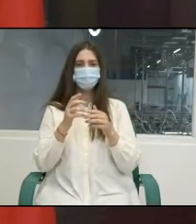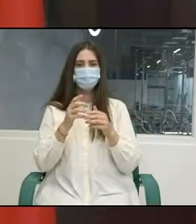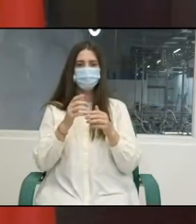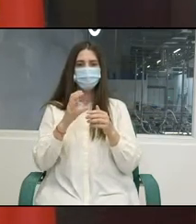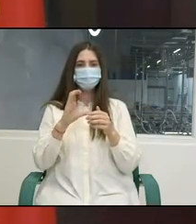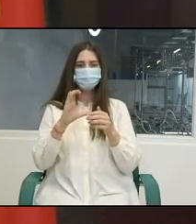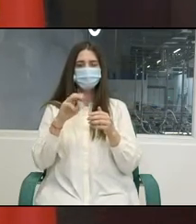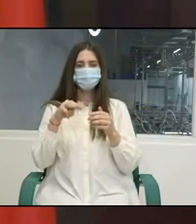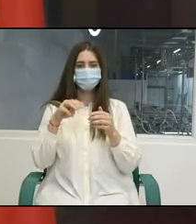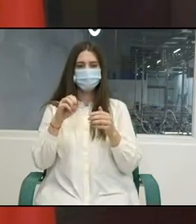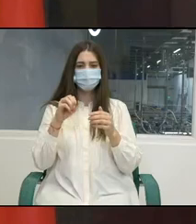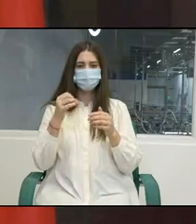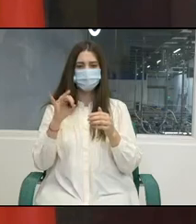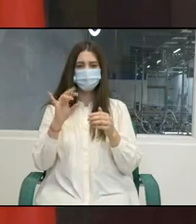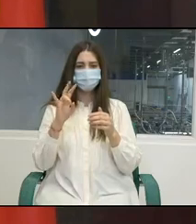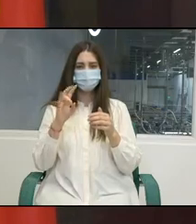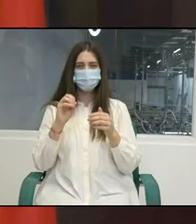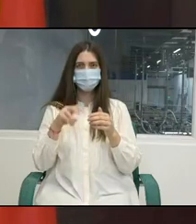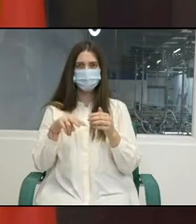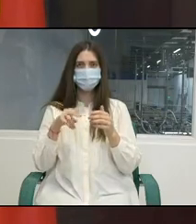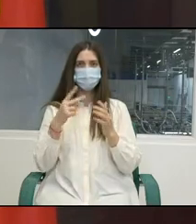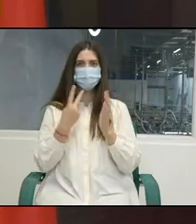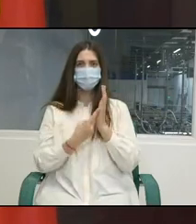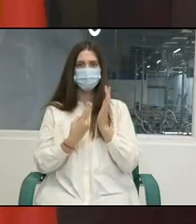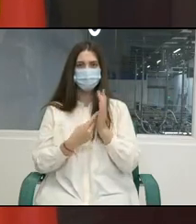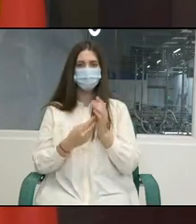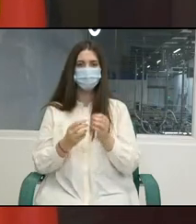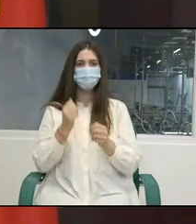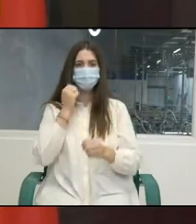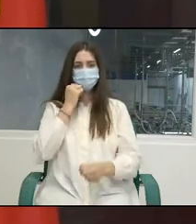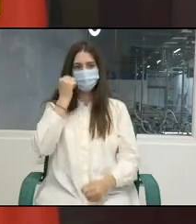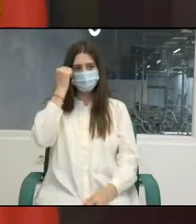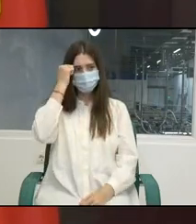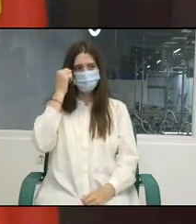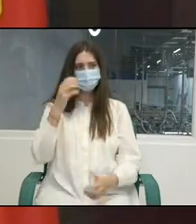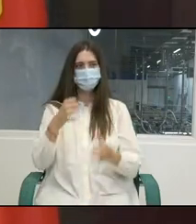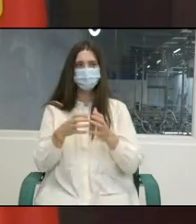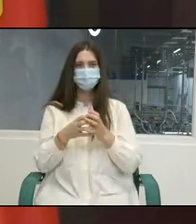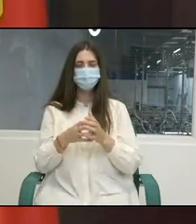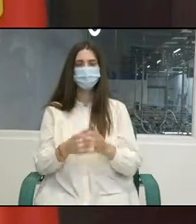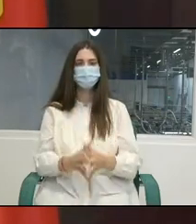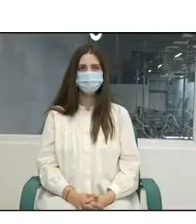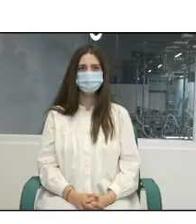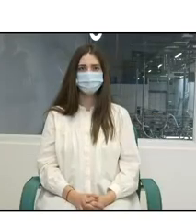atât de expresive și intense încât vorbesc de la sine. Mulțumesc, rog, echipa tehnică, vă rog.